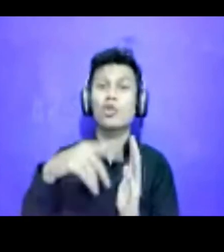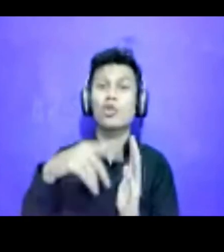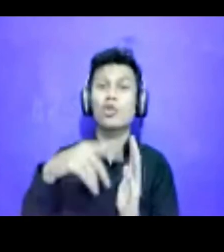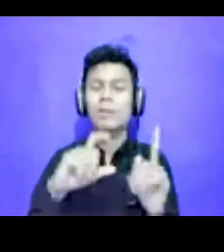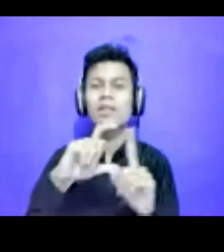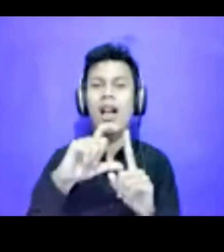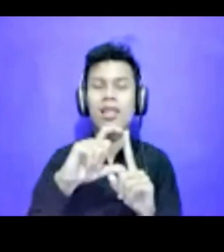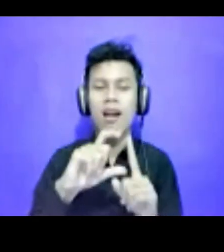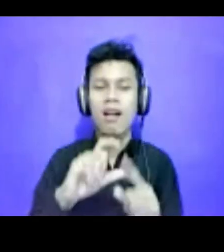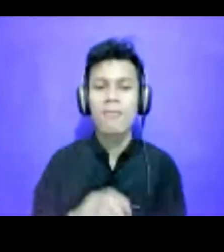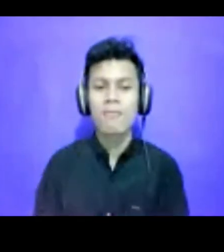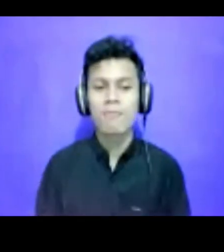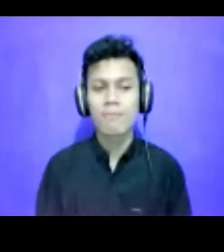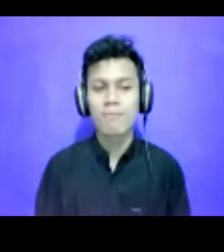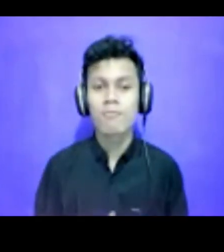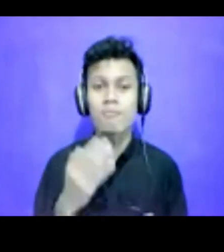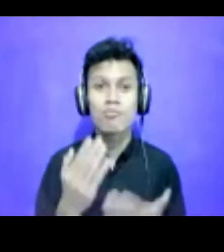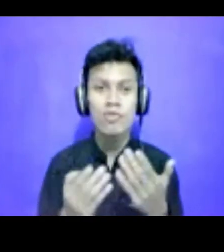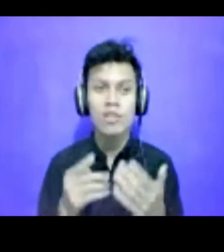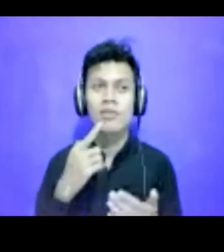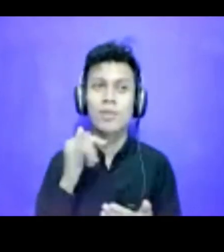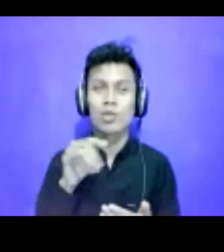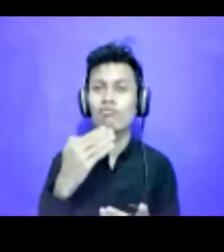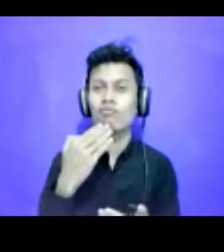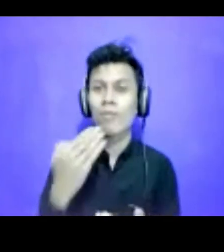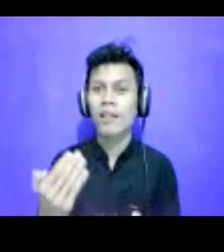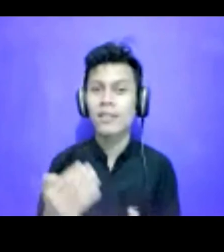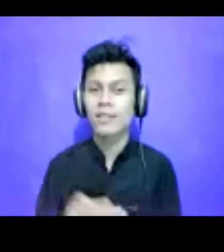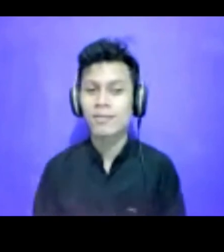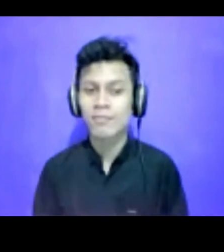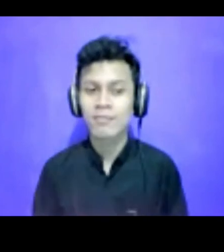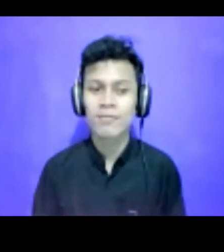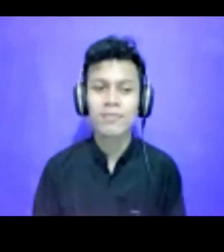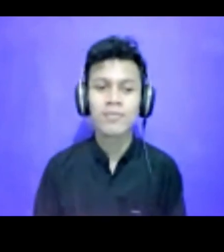gitu. Itu Bang, terima Bang. Siap-siap.